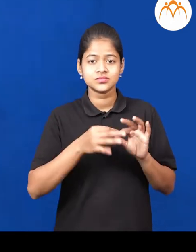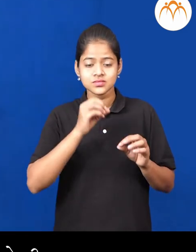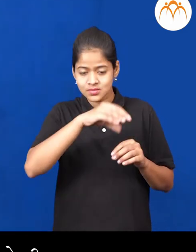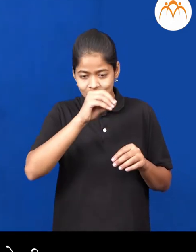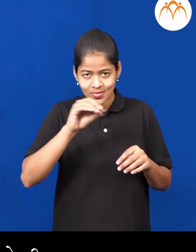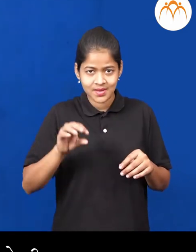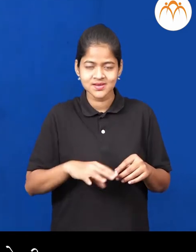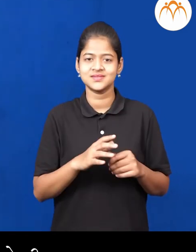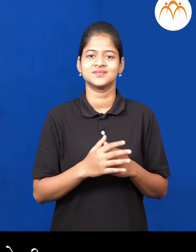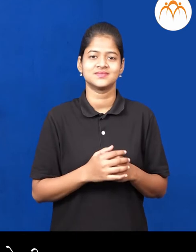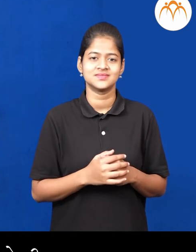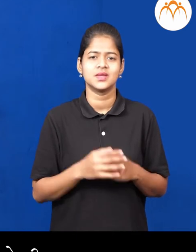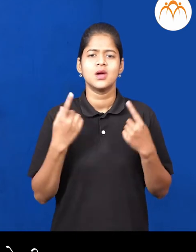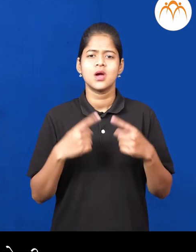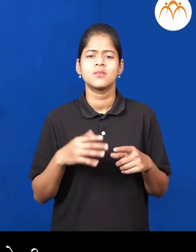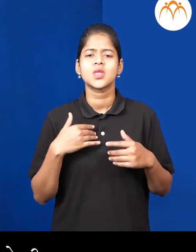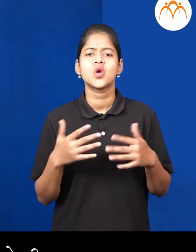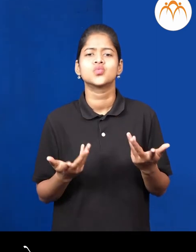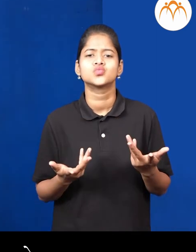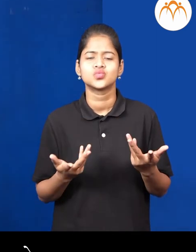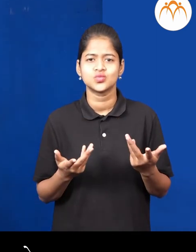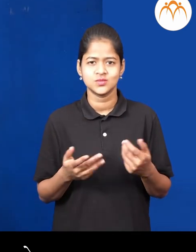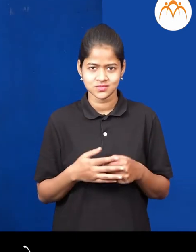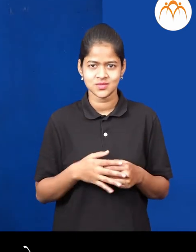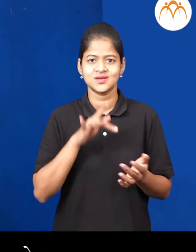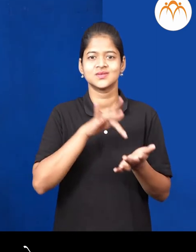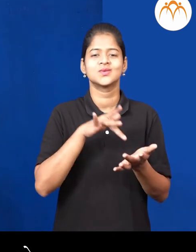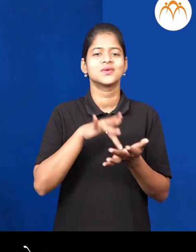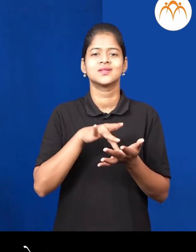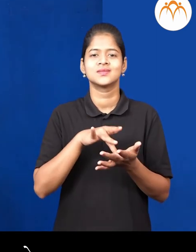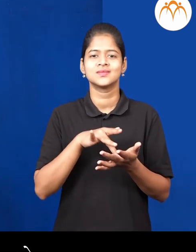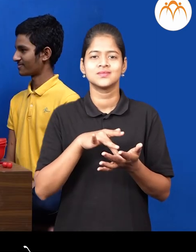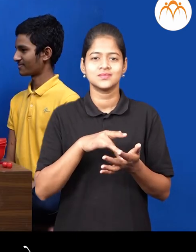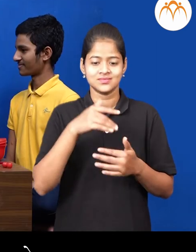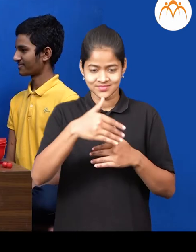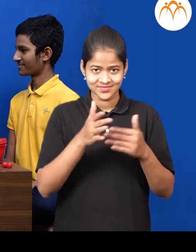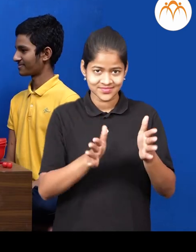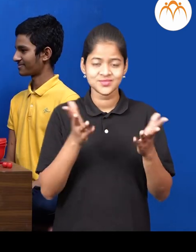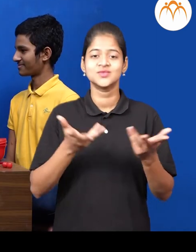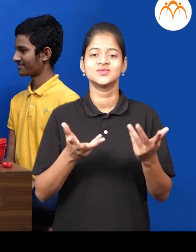पनाई मैं कशा थेवा? कुठून कडले स्त्यार अब्याट थेवा